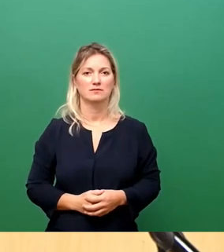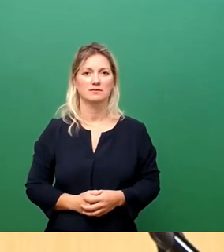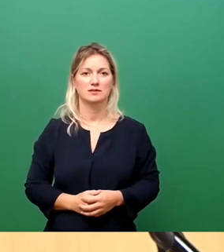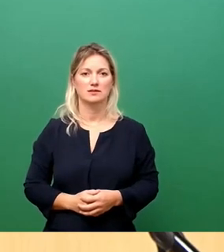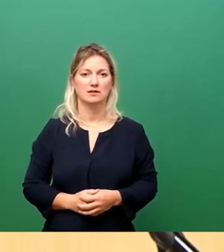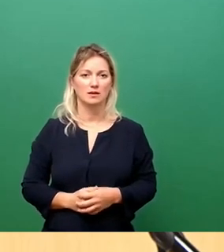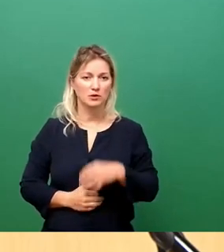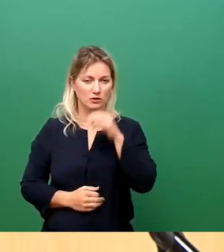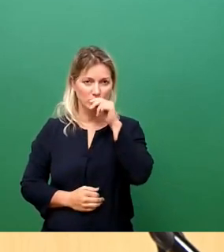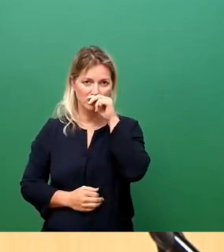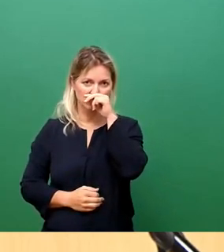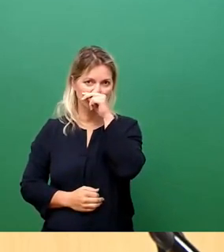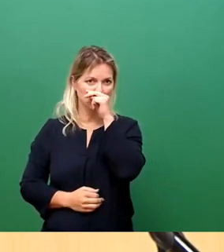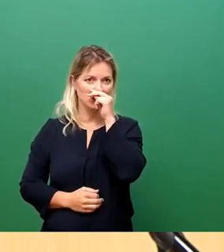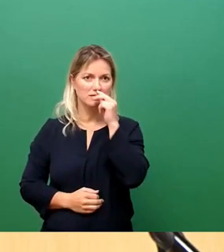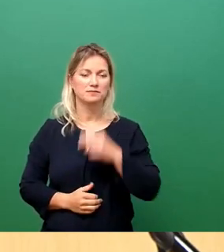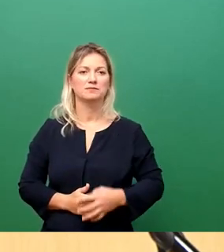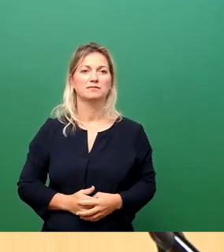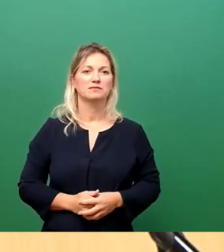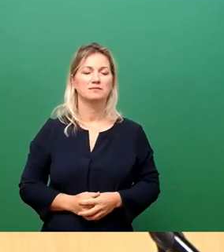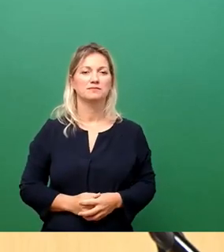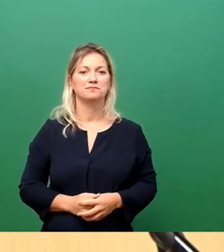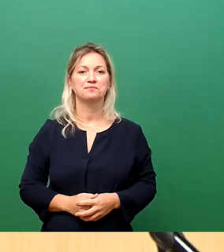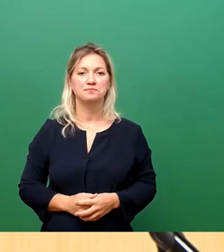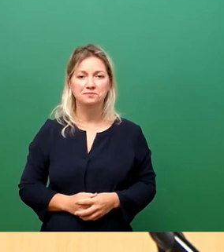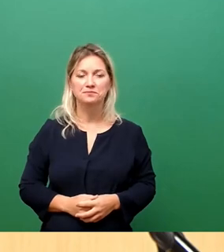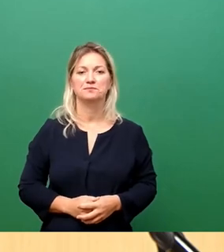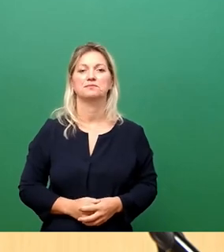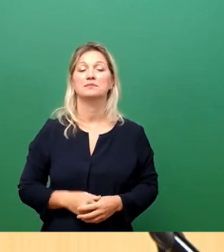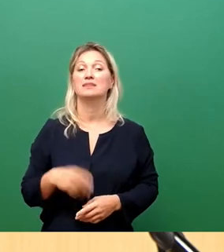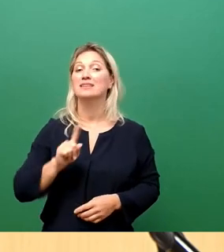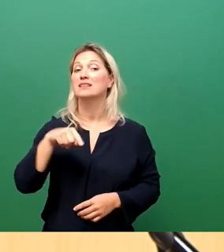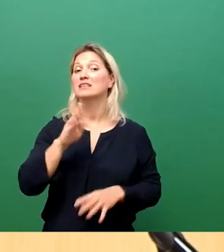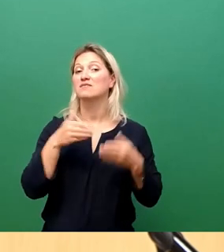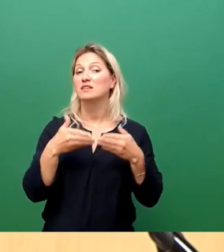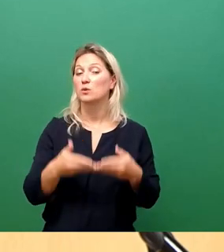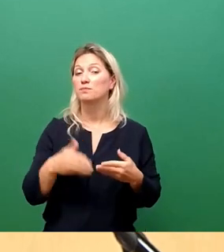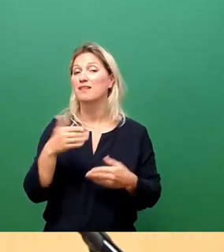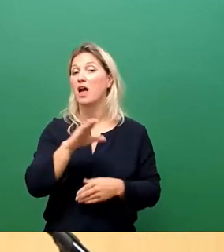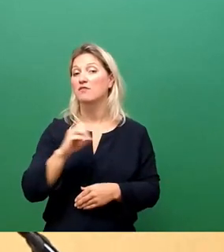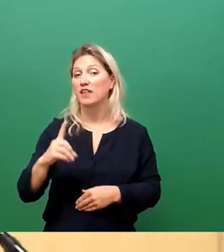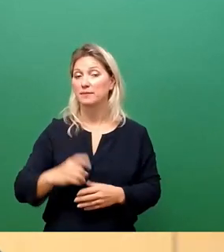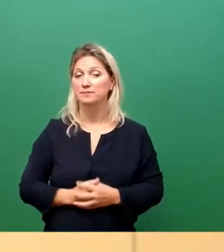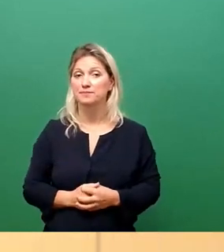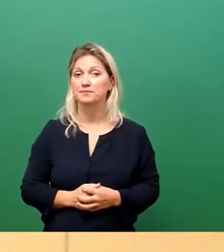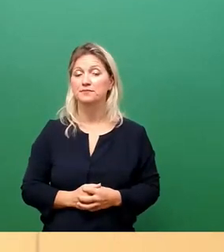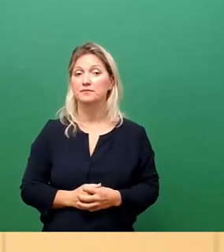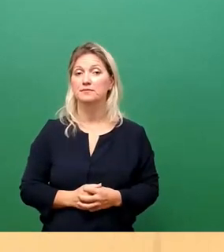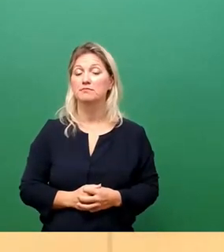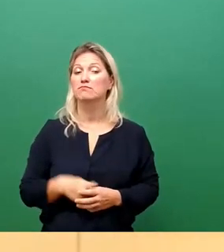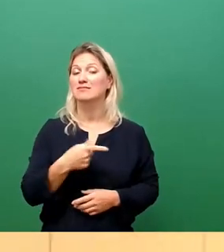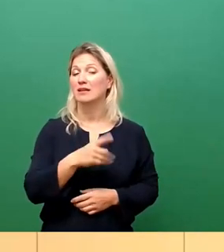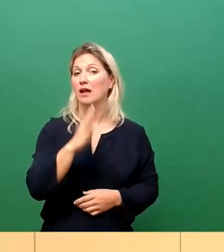So, damit kommen wir zur nächsten Fraktion, der AfD-Fraktion. Auch sie hat ihr Rederecht